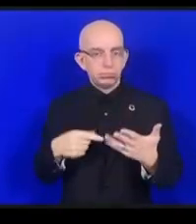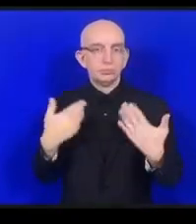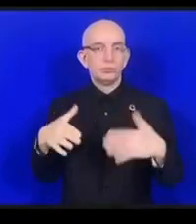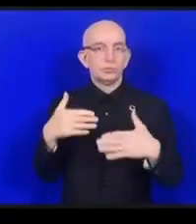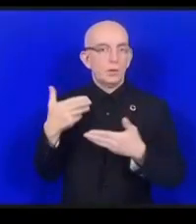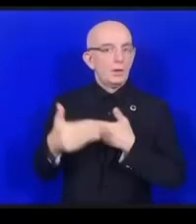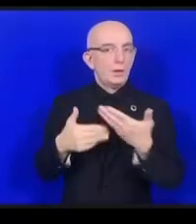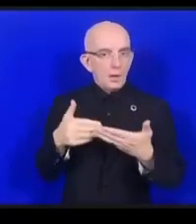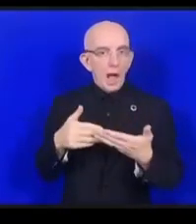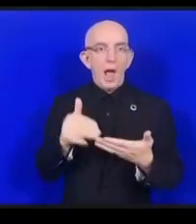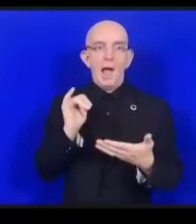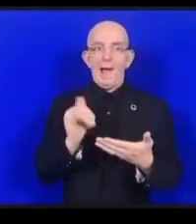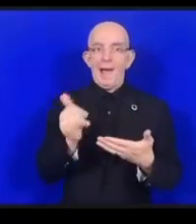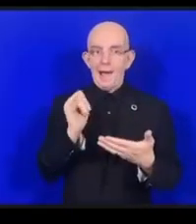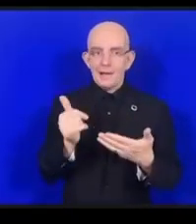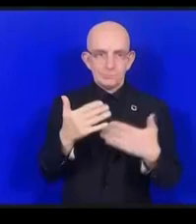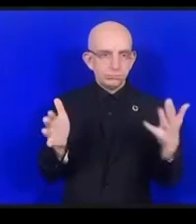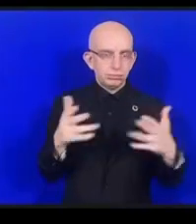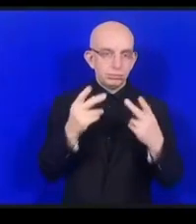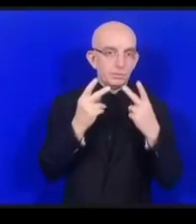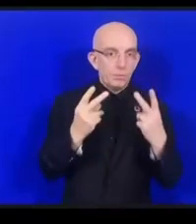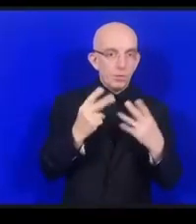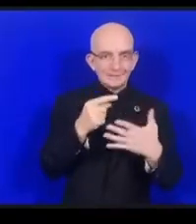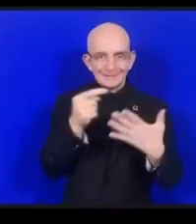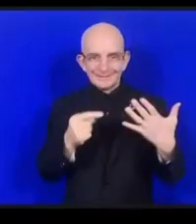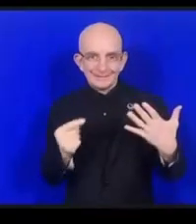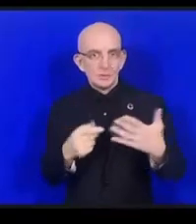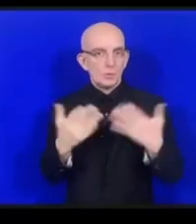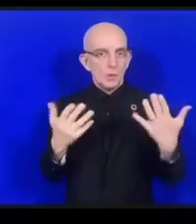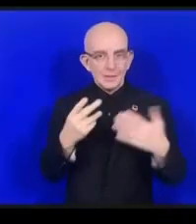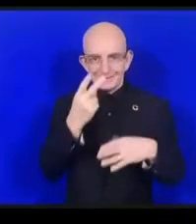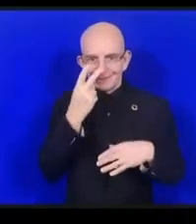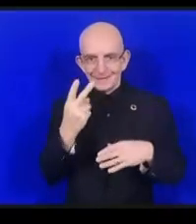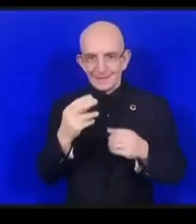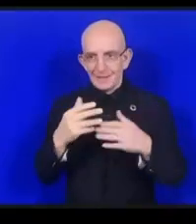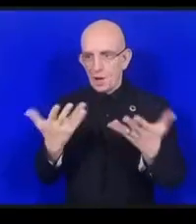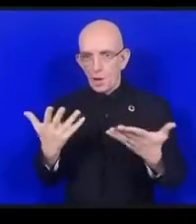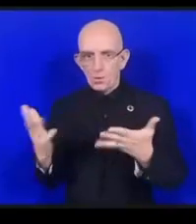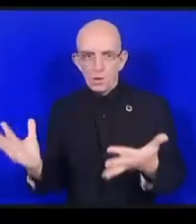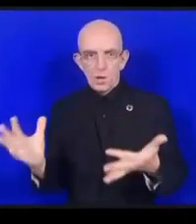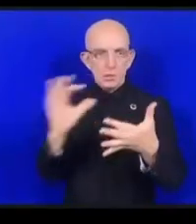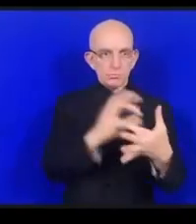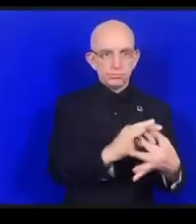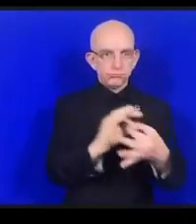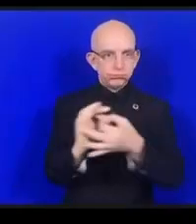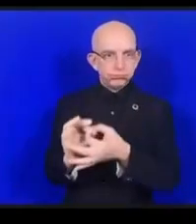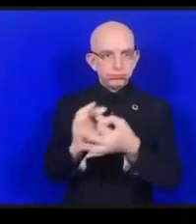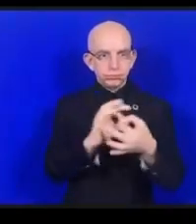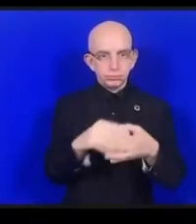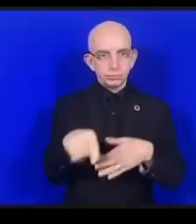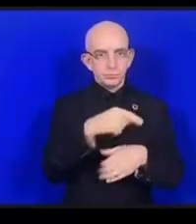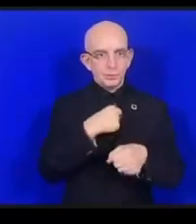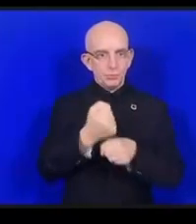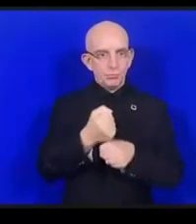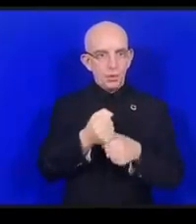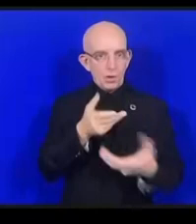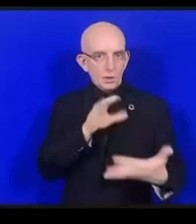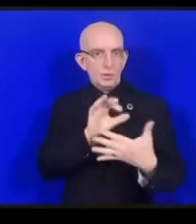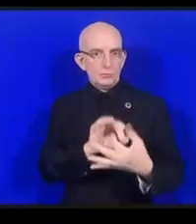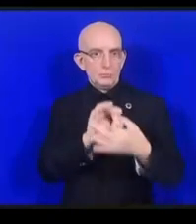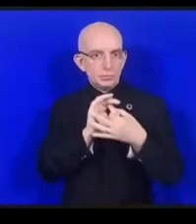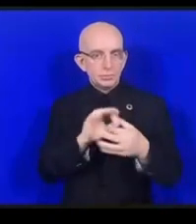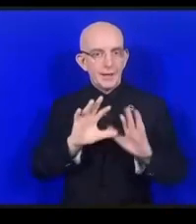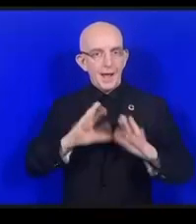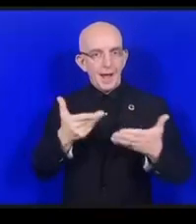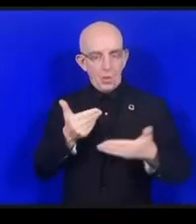が我々とどうインタラクトするのか我々とそれをどう取り扱ってそしてそれをどう